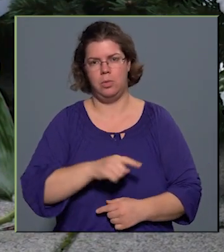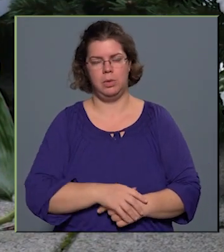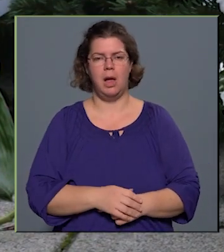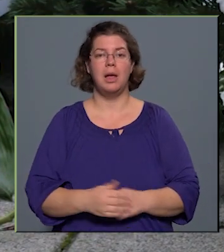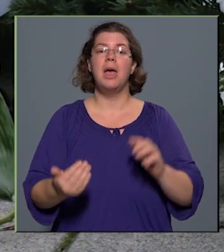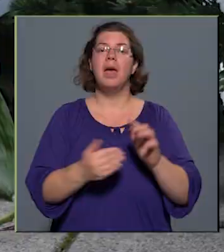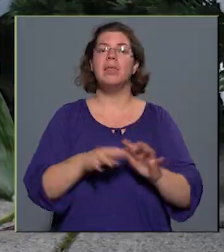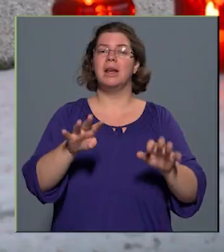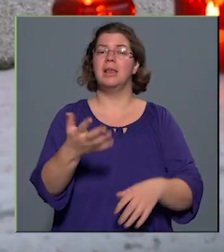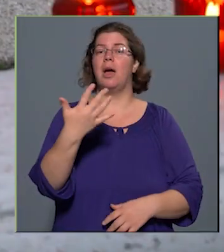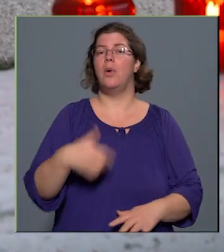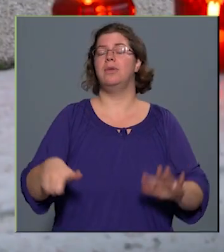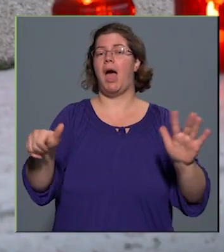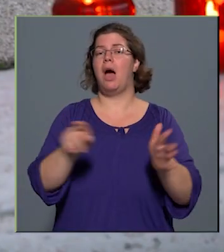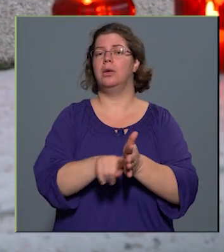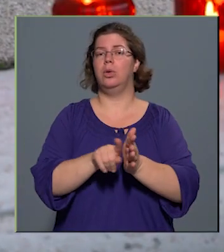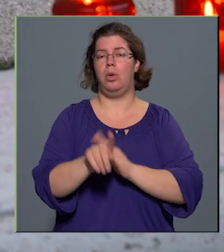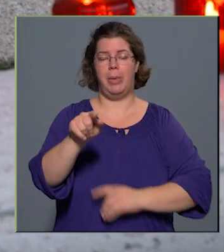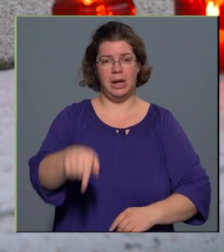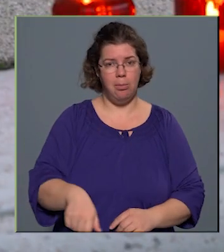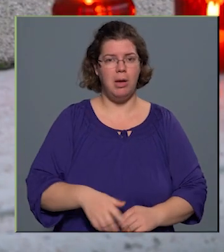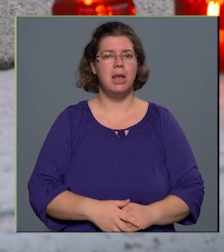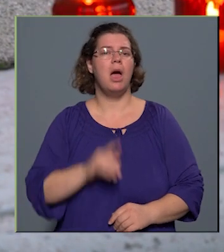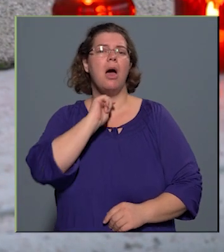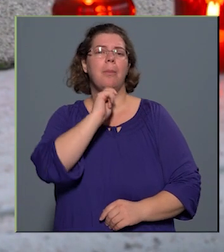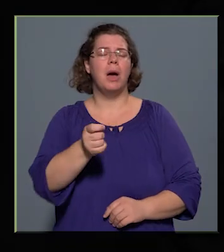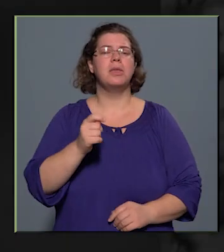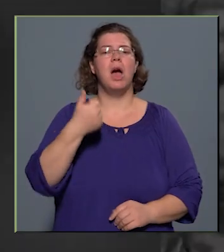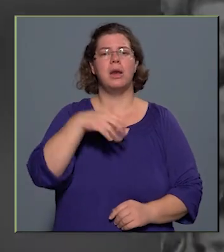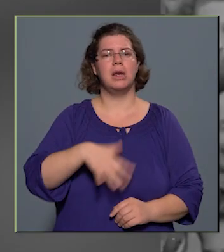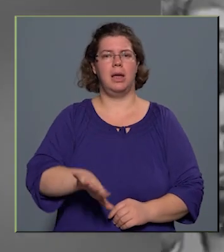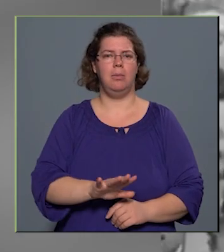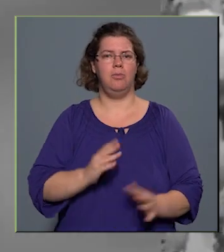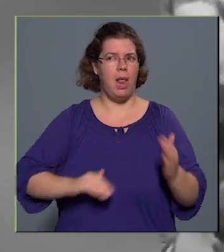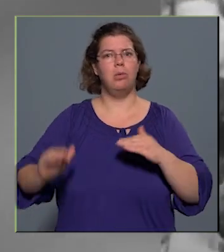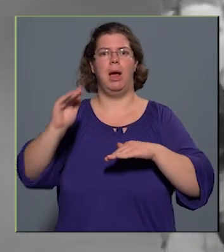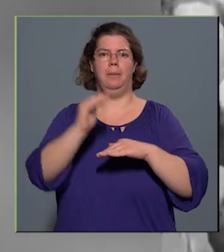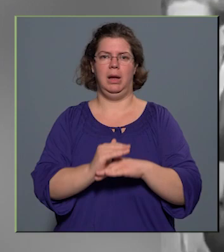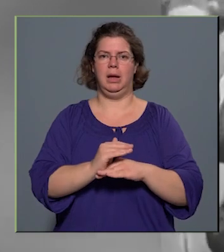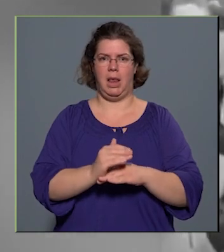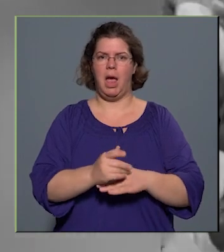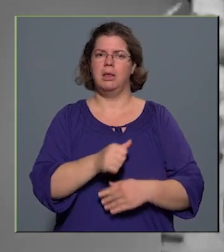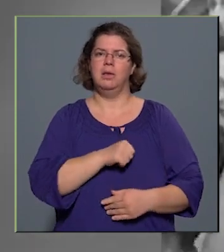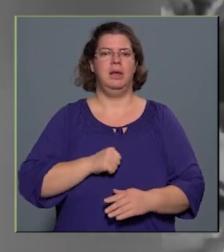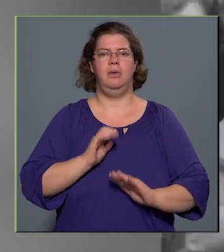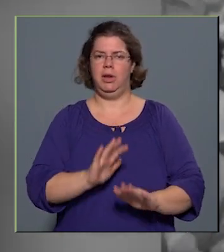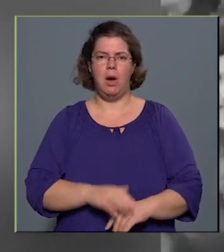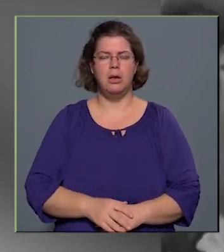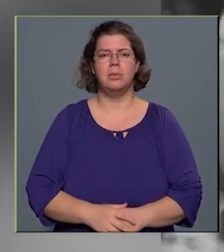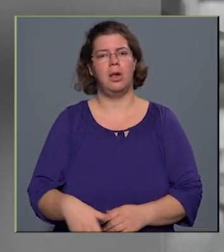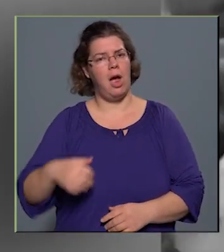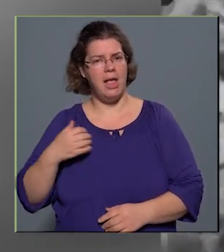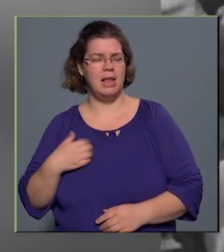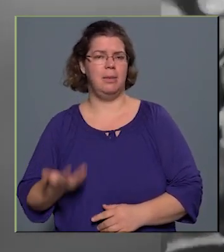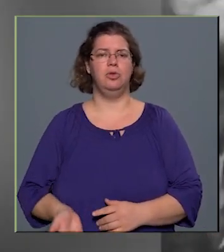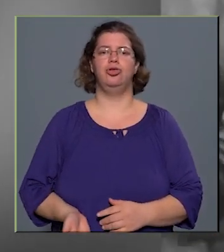1956. októberében a magyar nép felülemelkedett a rájellemző individualizmuson. Az egyetemista,